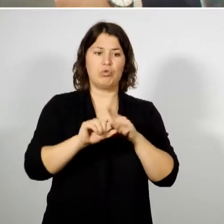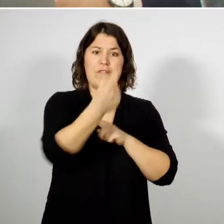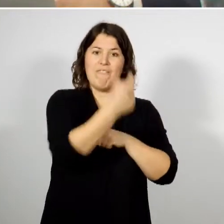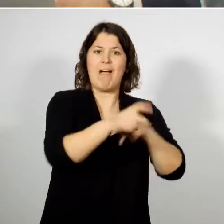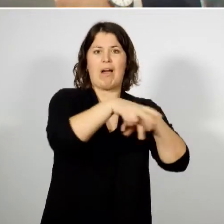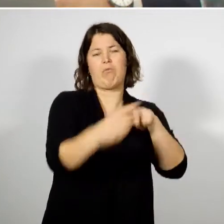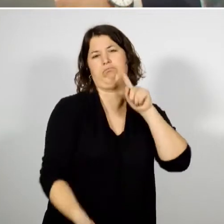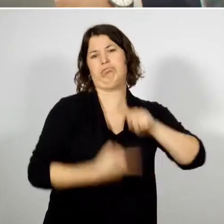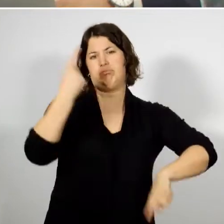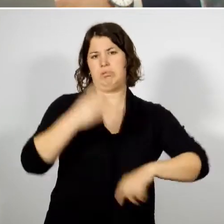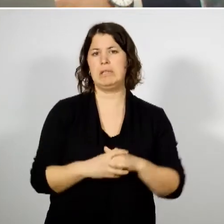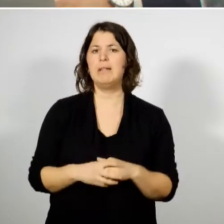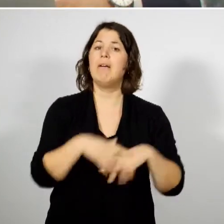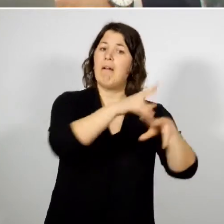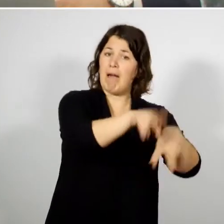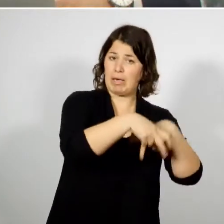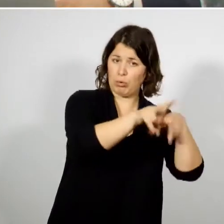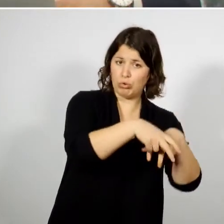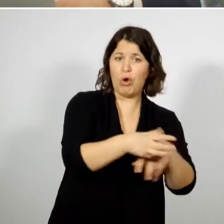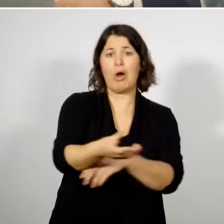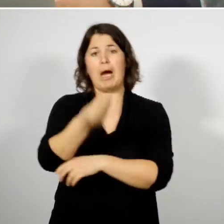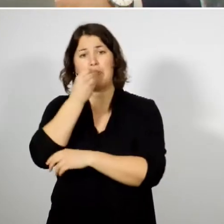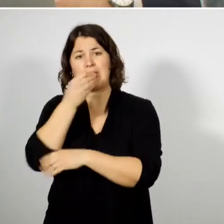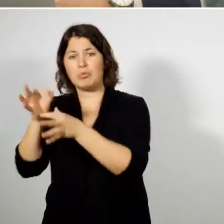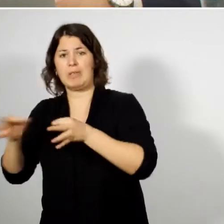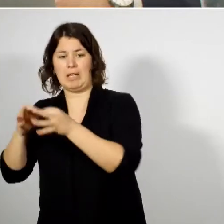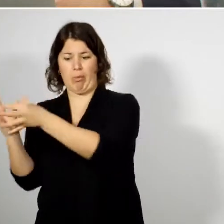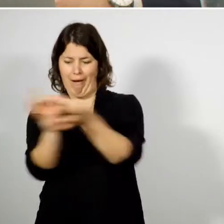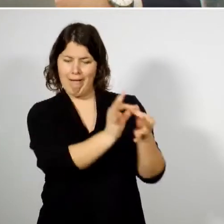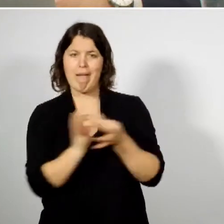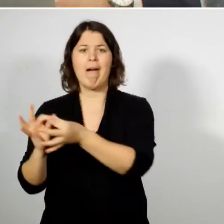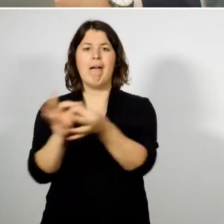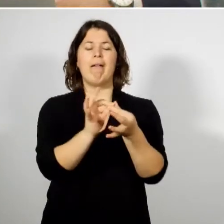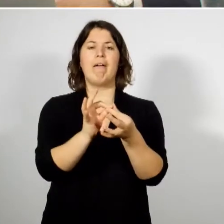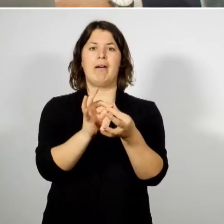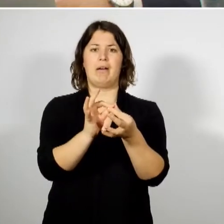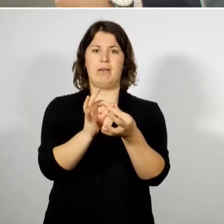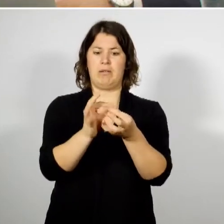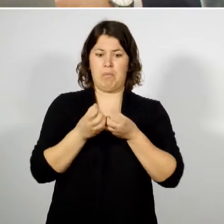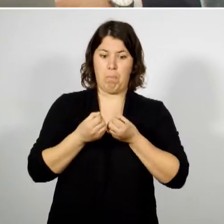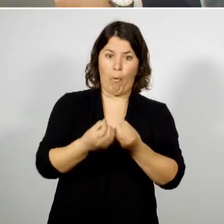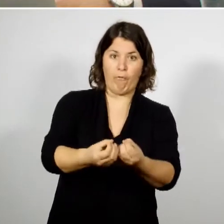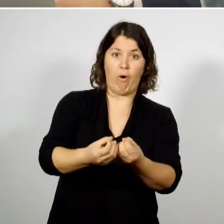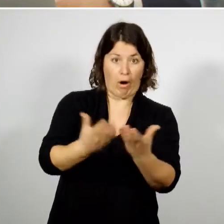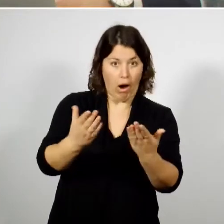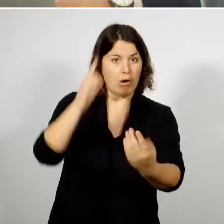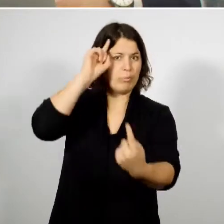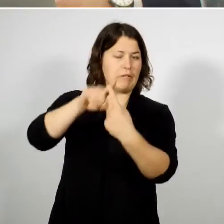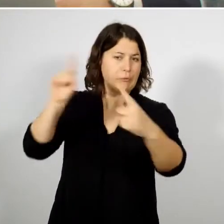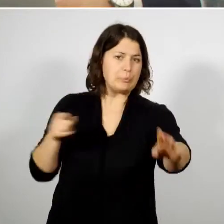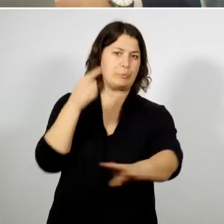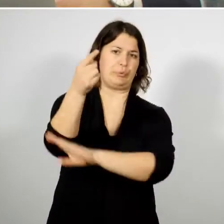Cette connexion entre agriculture, alimentation et territoire a des impacts qui vont dans le sens de la durabilité,